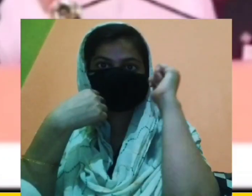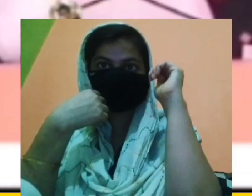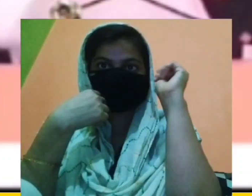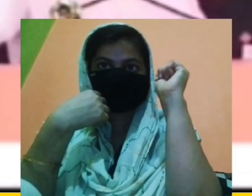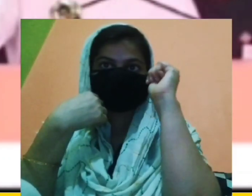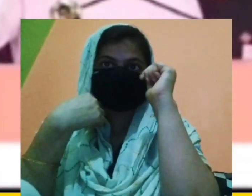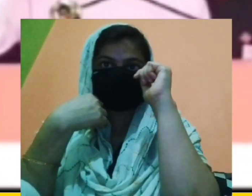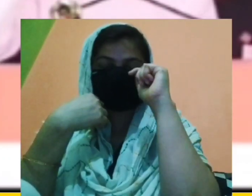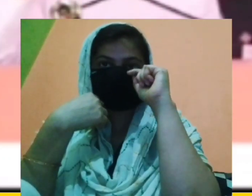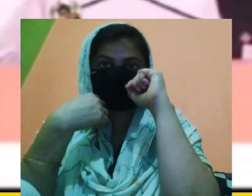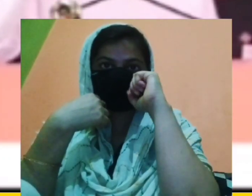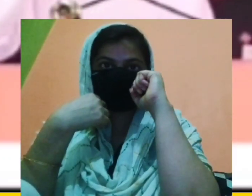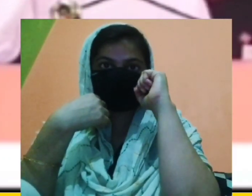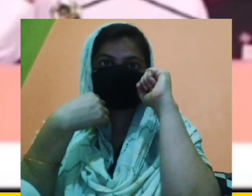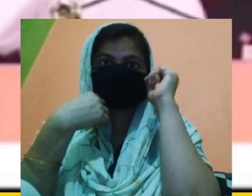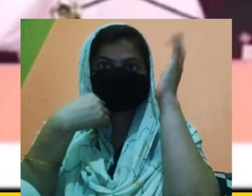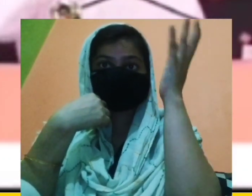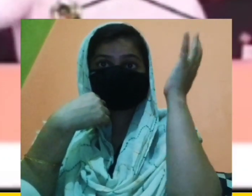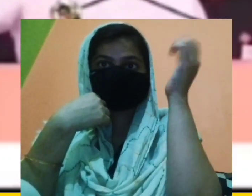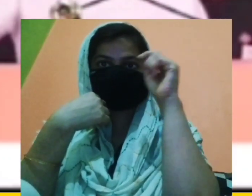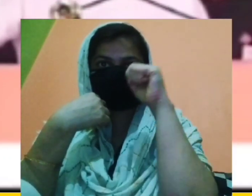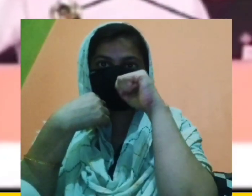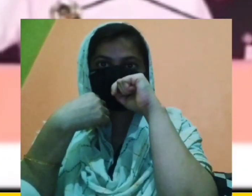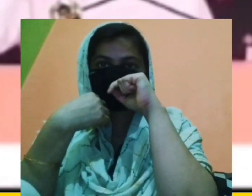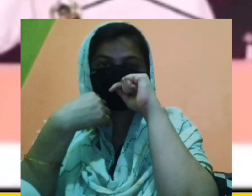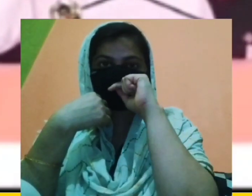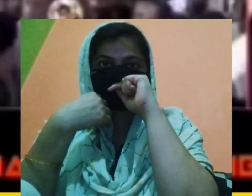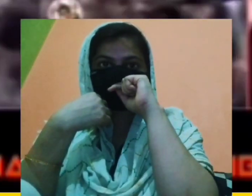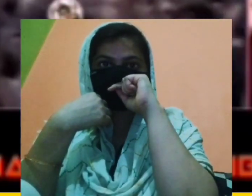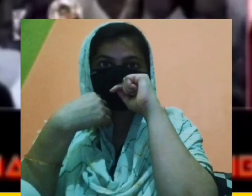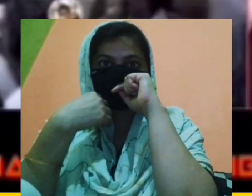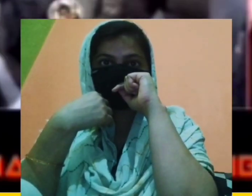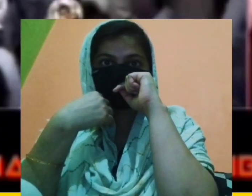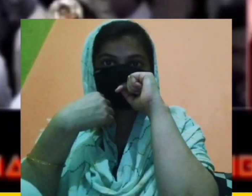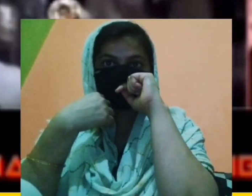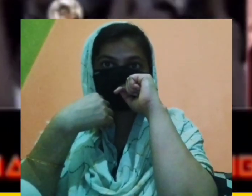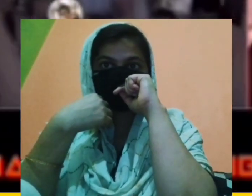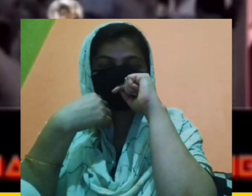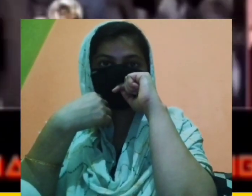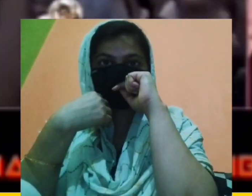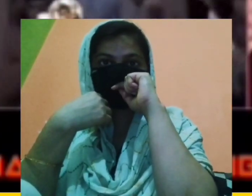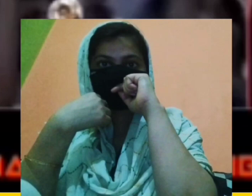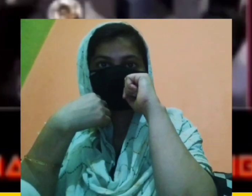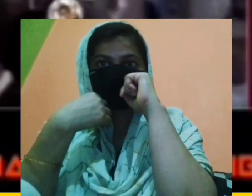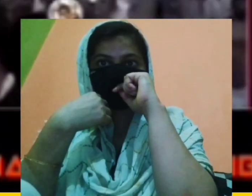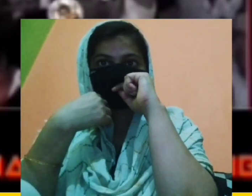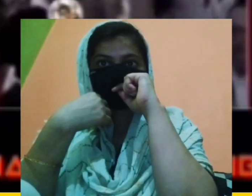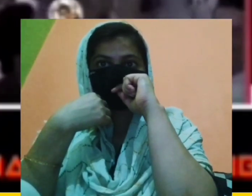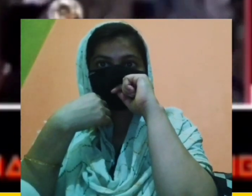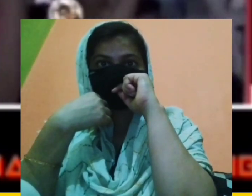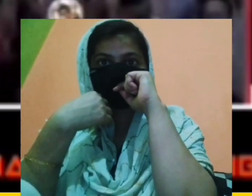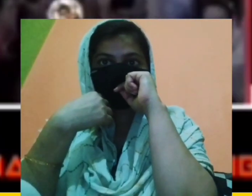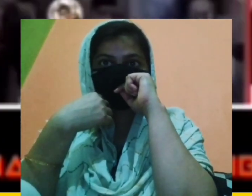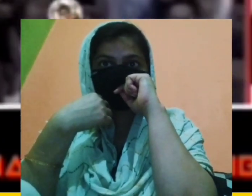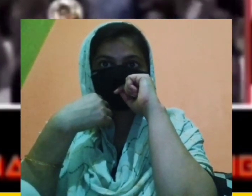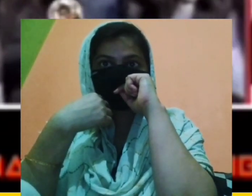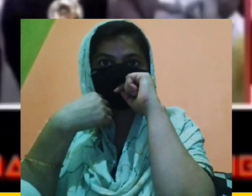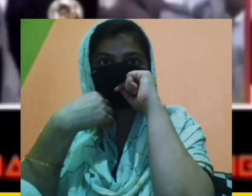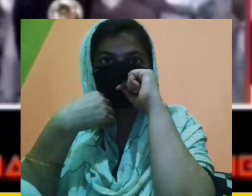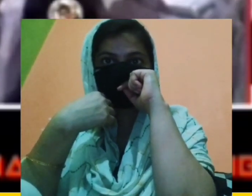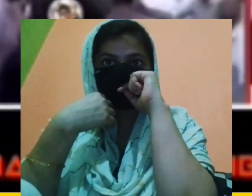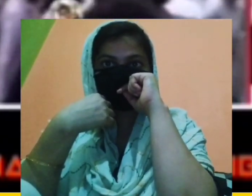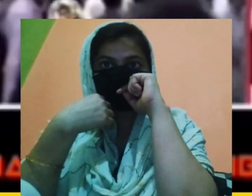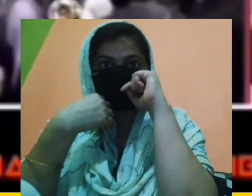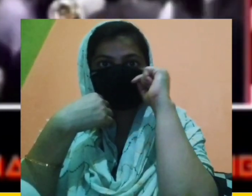अच्छी तरह सुनिये तमाका है ये हम लोग जंता को ये बता रहे हैं कि ना इनके चक्करे फसो ना इनके